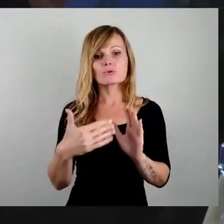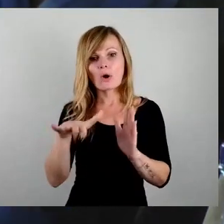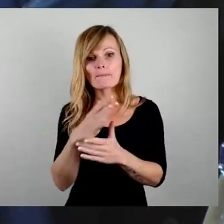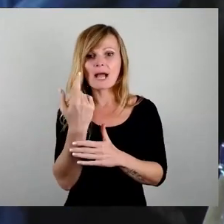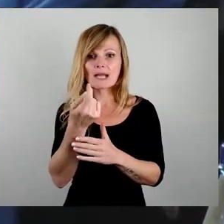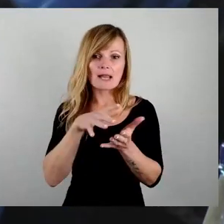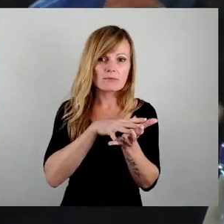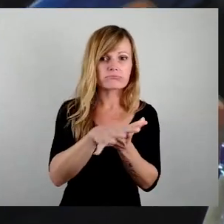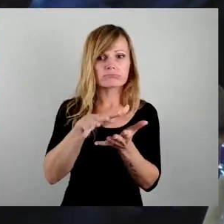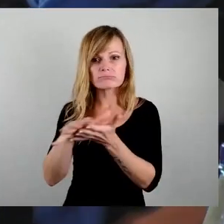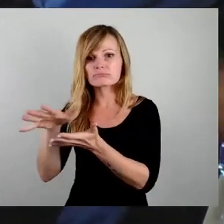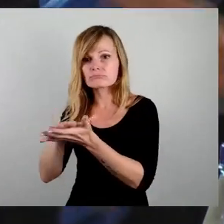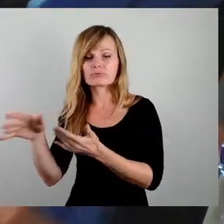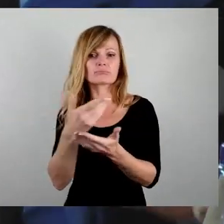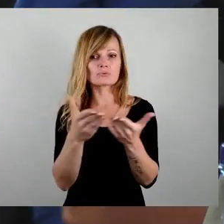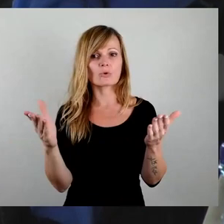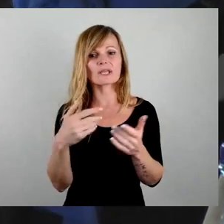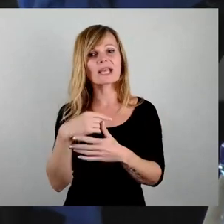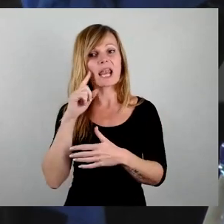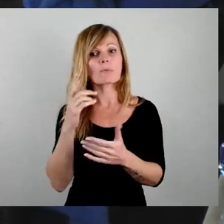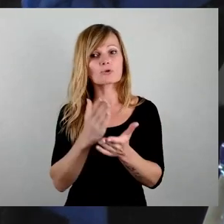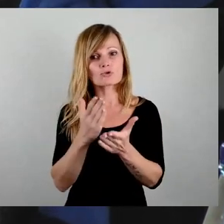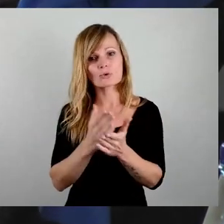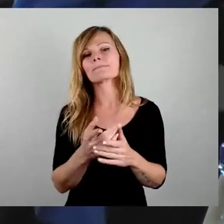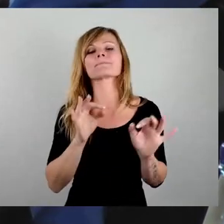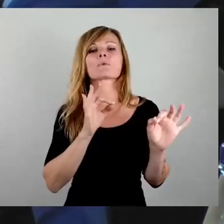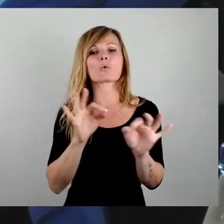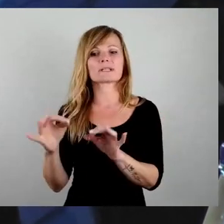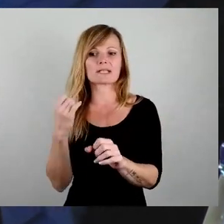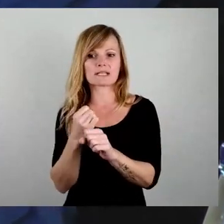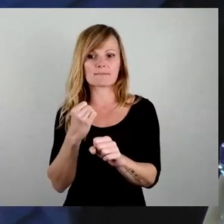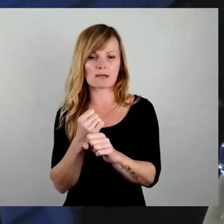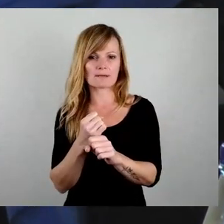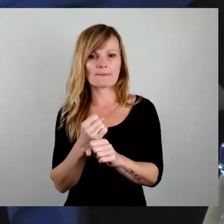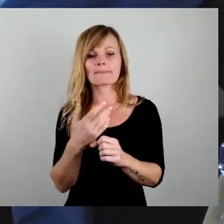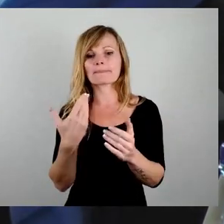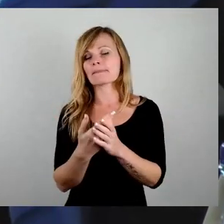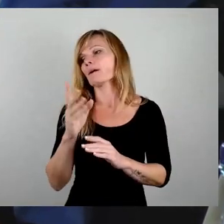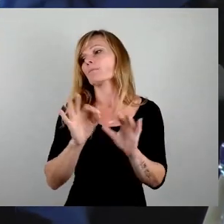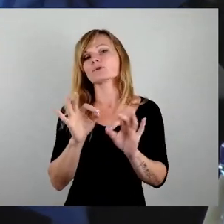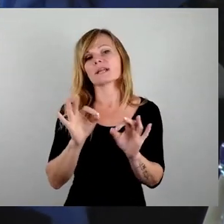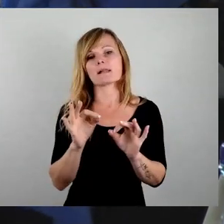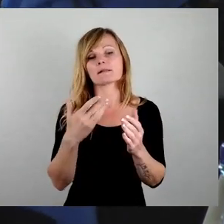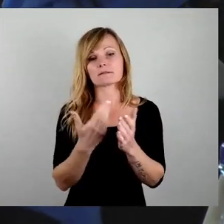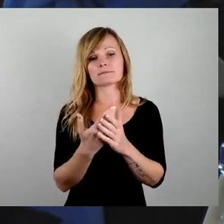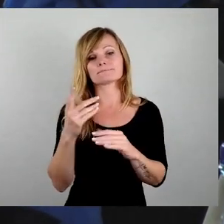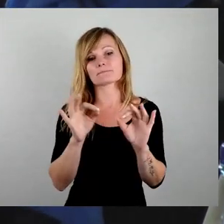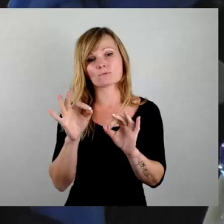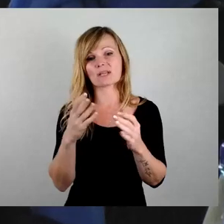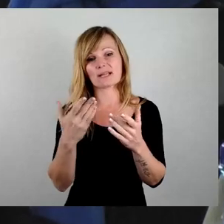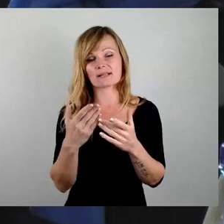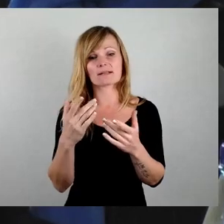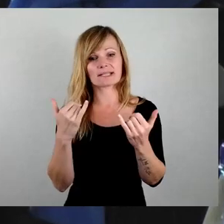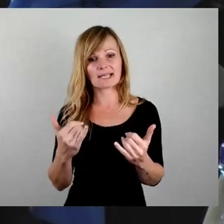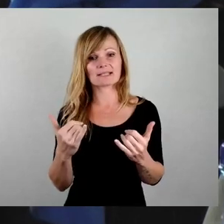Ich glaube schon, dass damit versucht wird, das ordentlich zu machen. Und das Modell jetzt umzuschichten